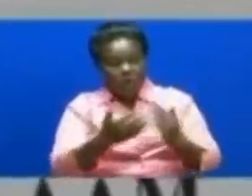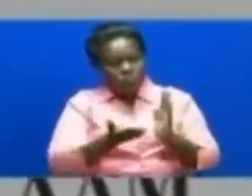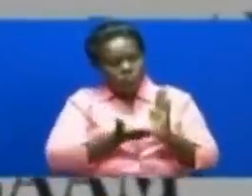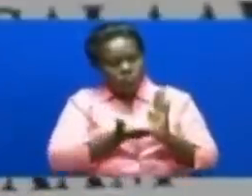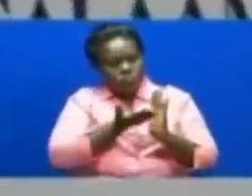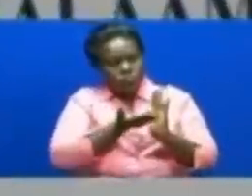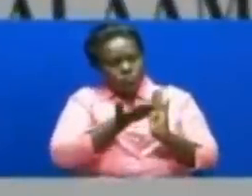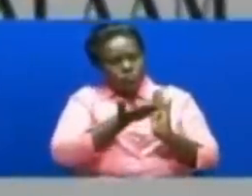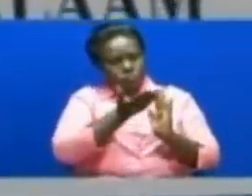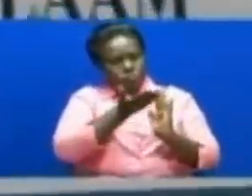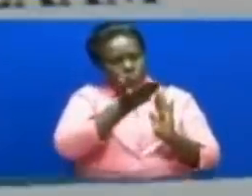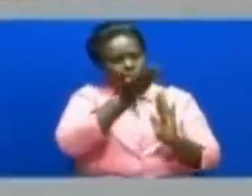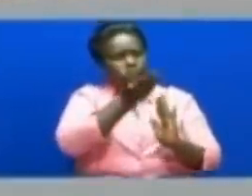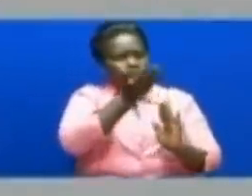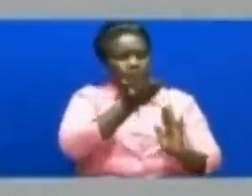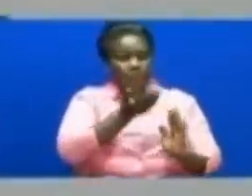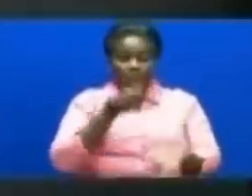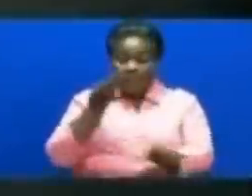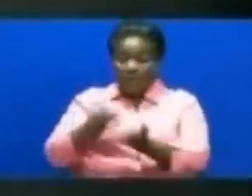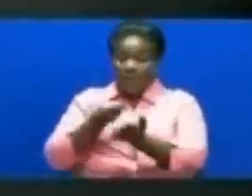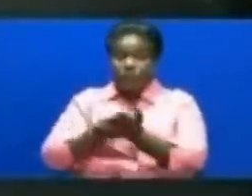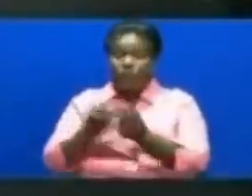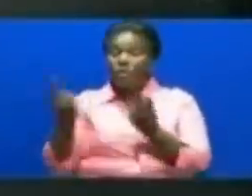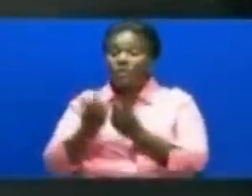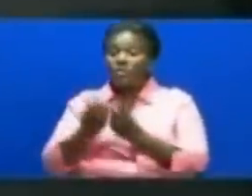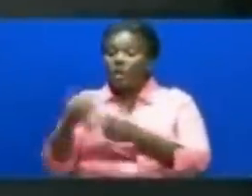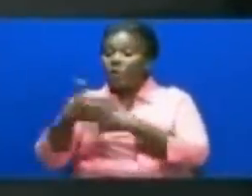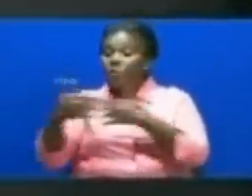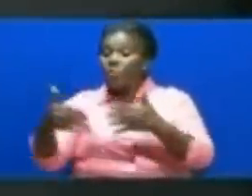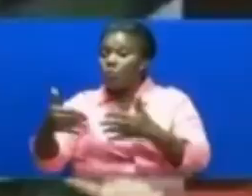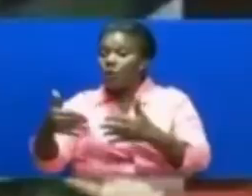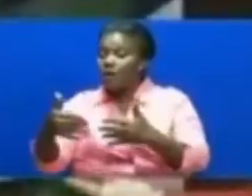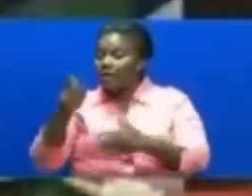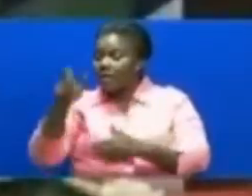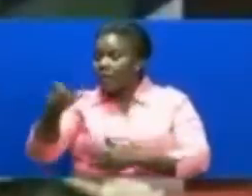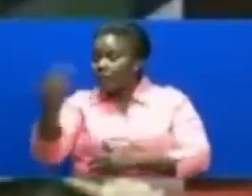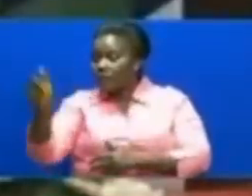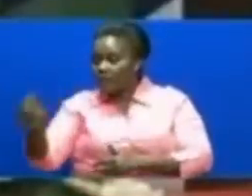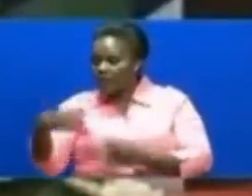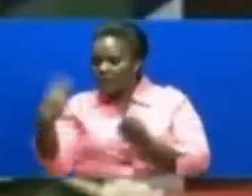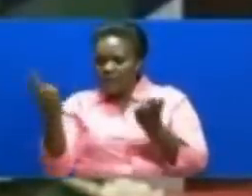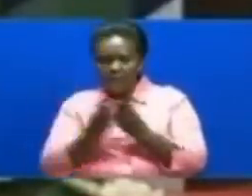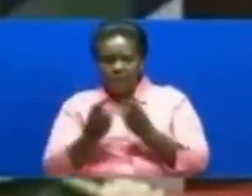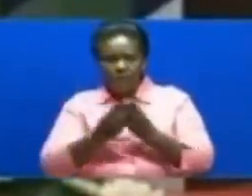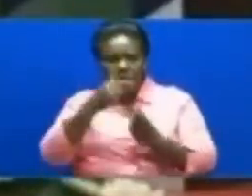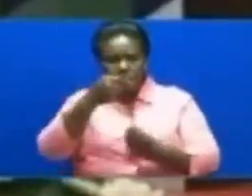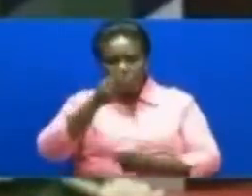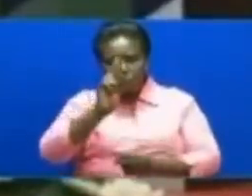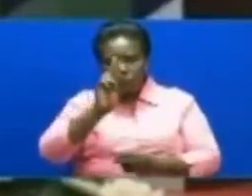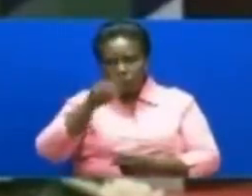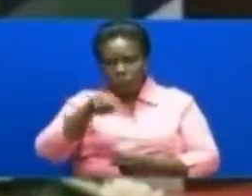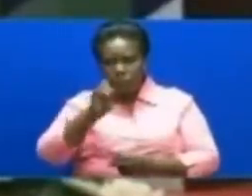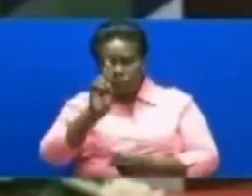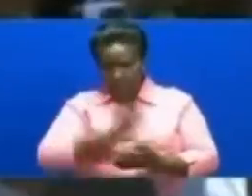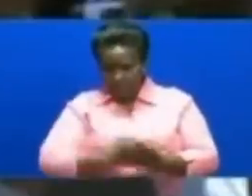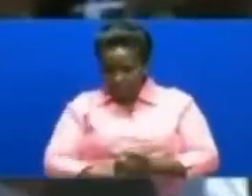Tanzania Na ikitambuliwa kama tunu ya taifa Agarst 17 mwaka 2019